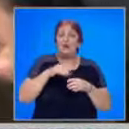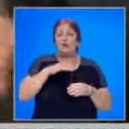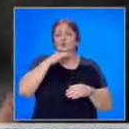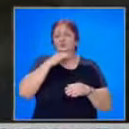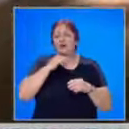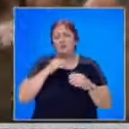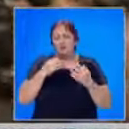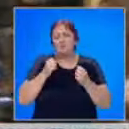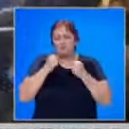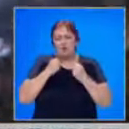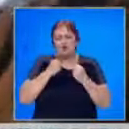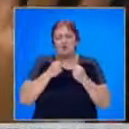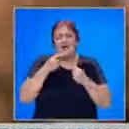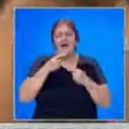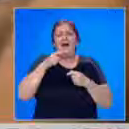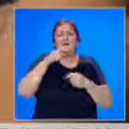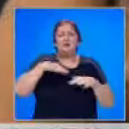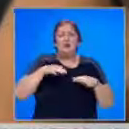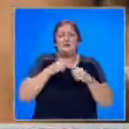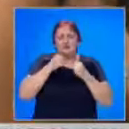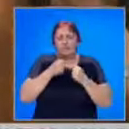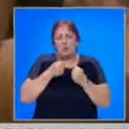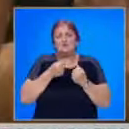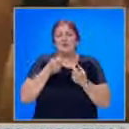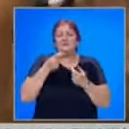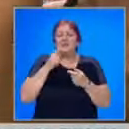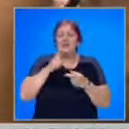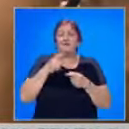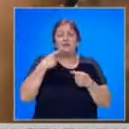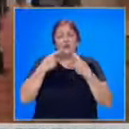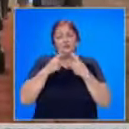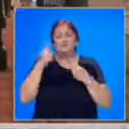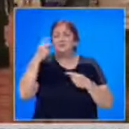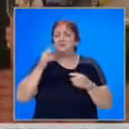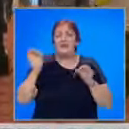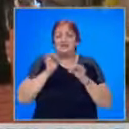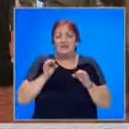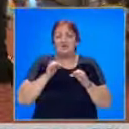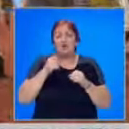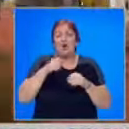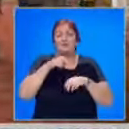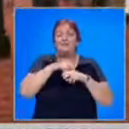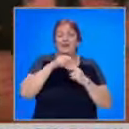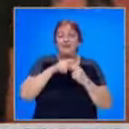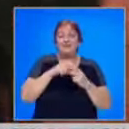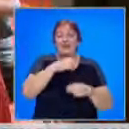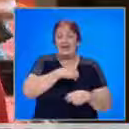достатъчно сложна. Ситуацията е много сложна. Естествено да е обсъждаме, не сме се разбирали за нищо. От ДПСЕ и ГЕРБ днес